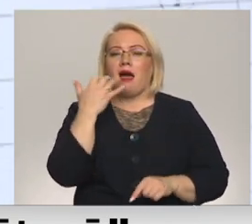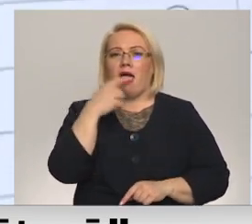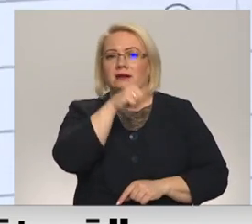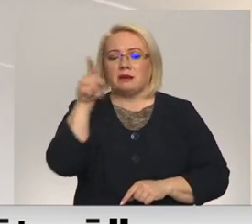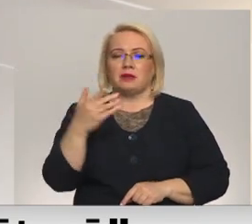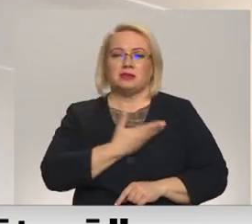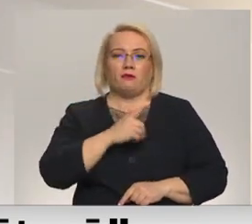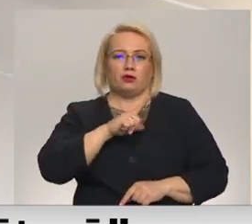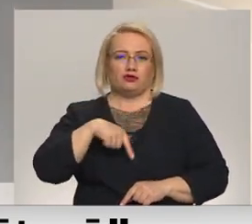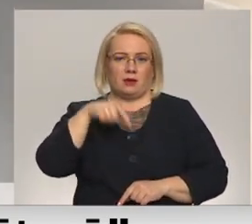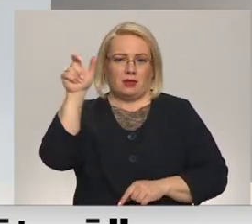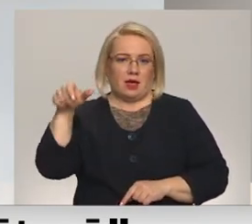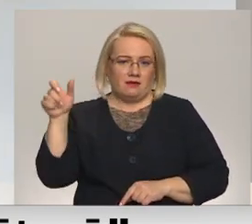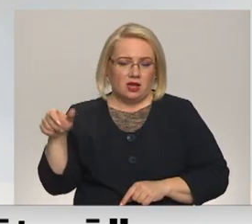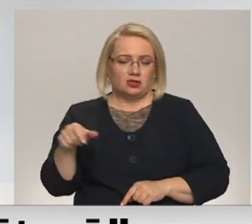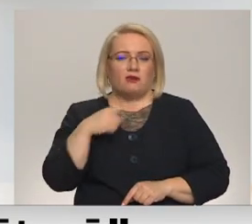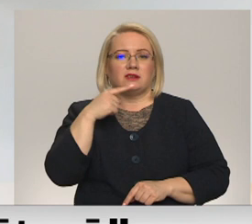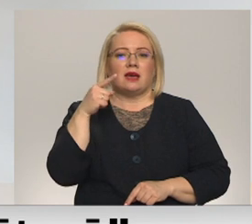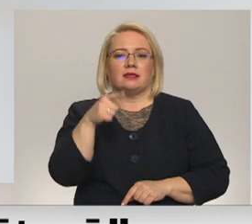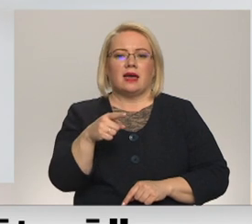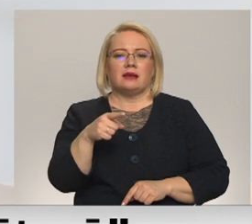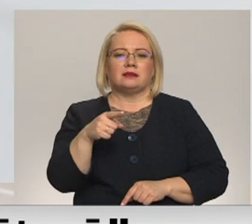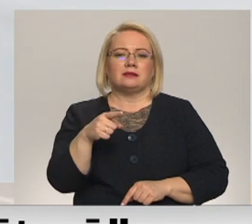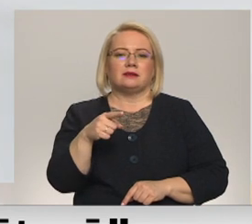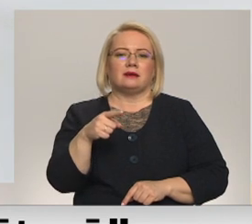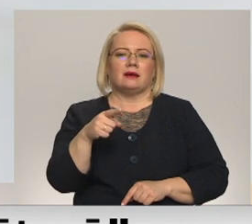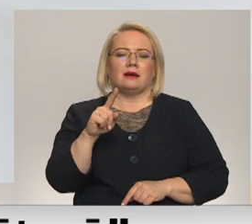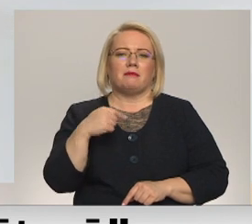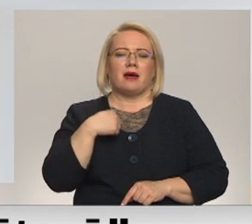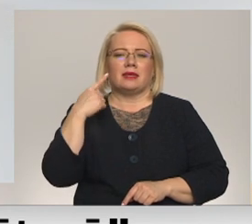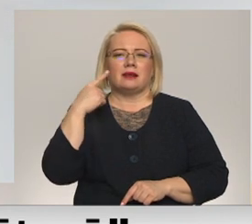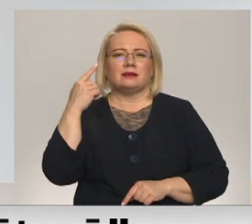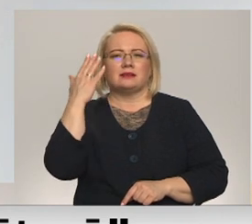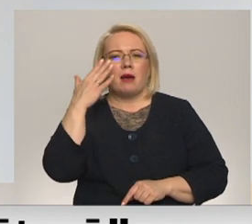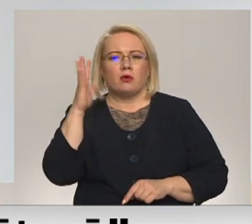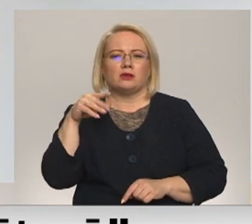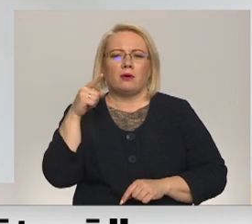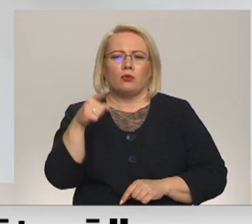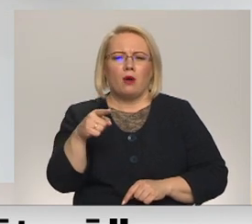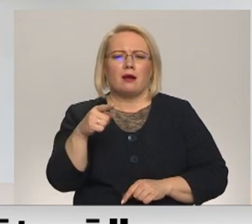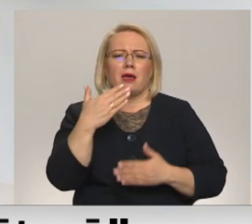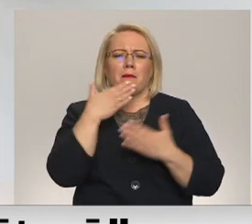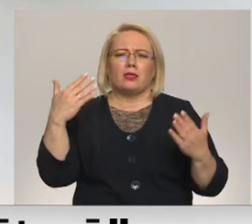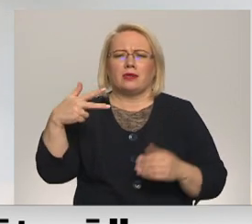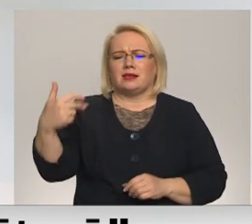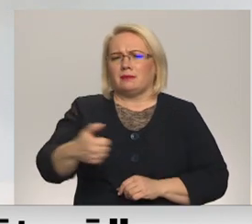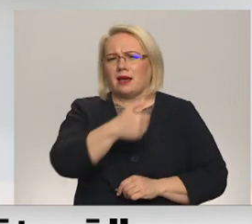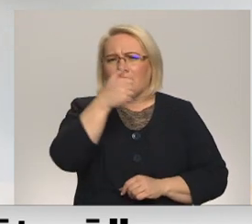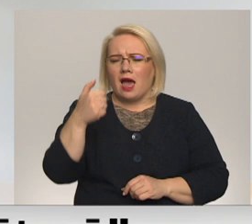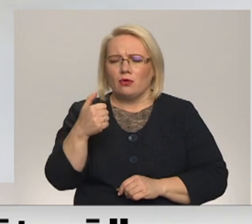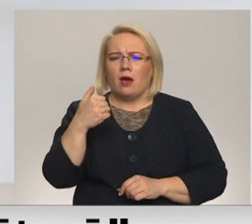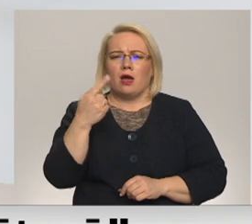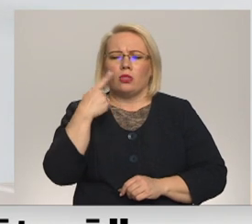latviešiem. Par to, manuprāt, ir sapņvēts pēdējos 30 dados kopš atmodas laikiem, vairāk nekā 30 kopš